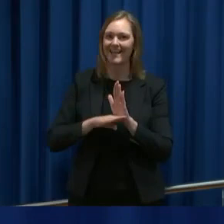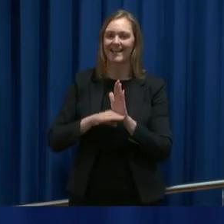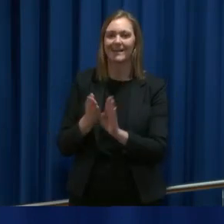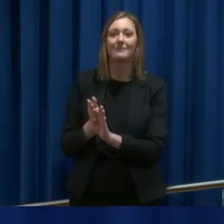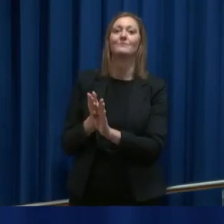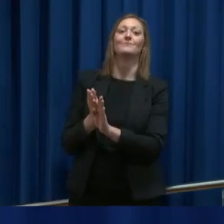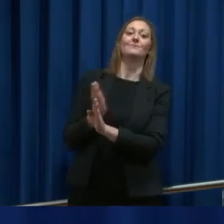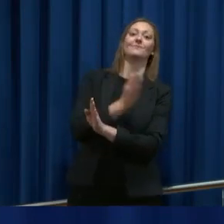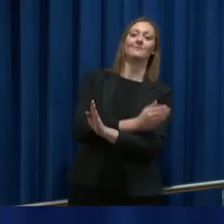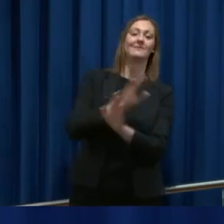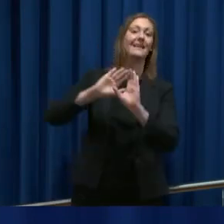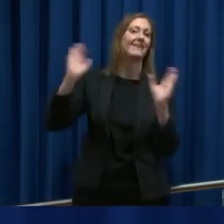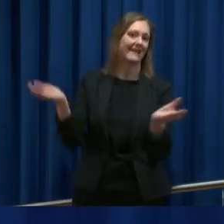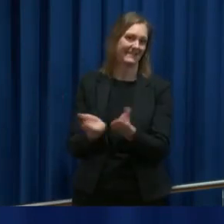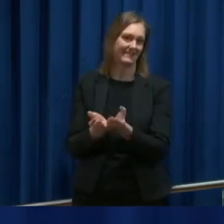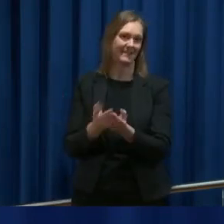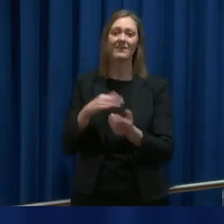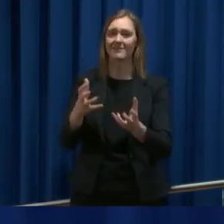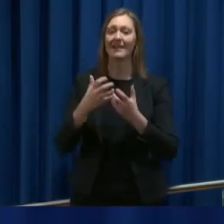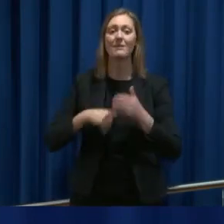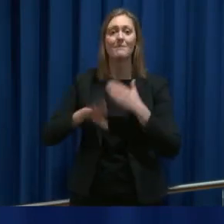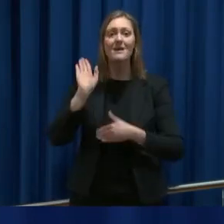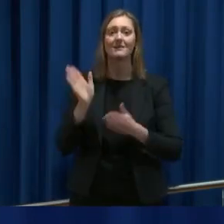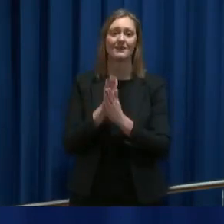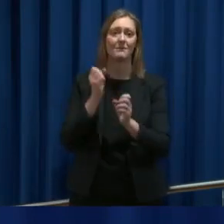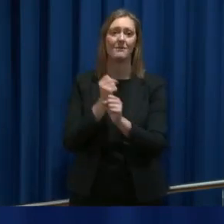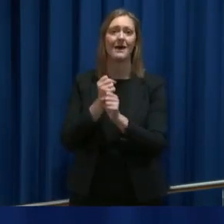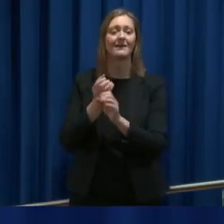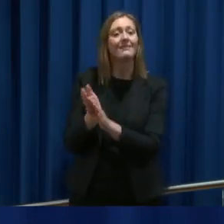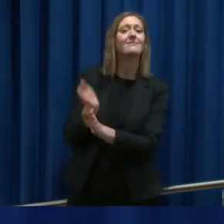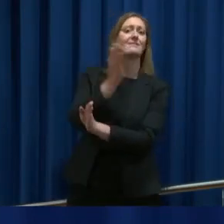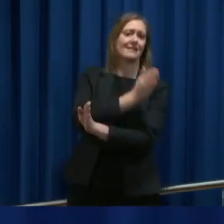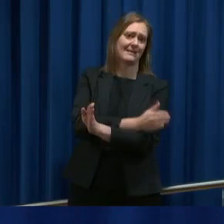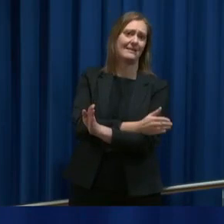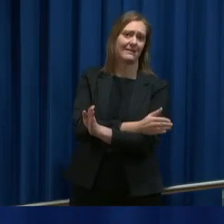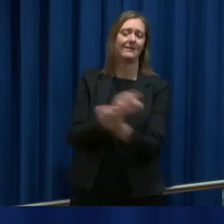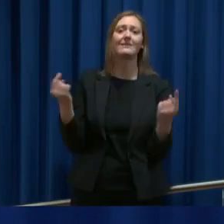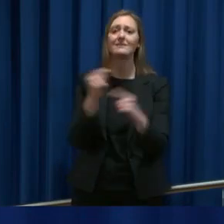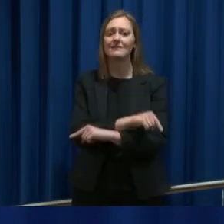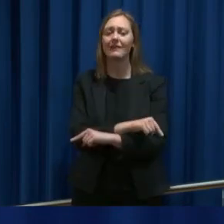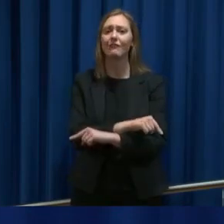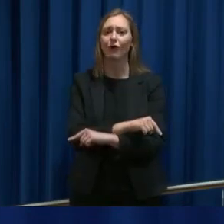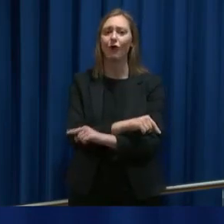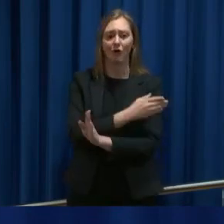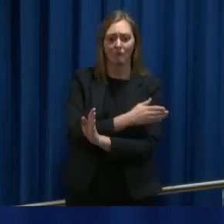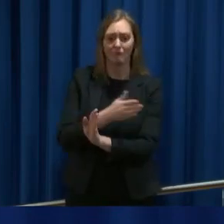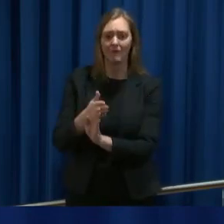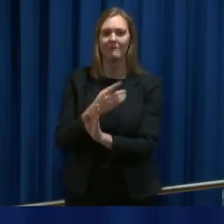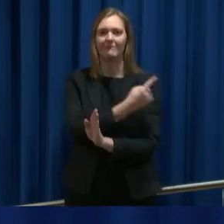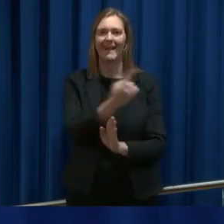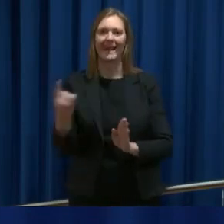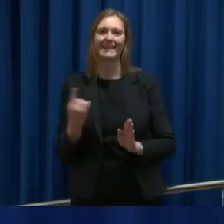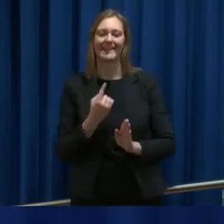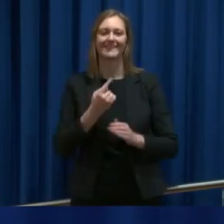i verden. Vi trenger egentlig mer av dette samarbeidet tidlig enn at hver enkelt av